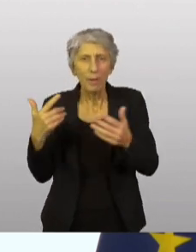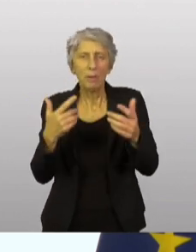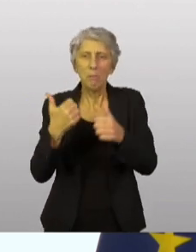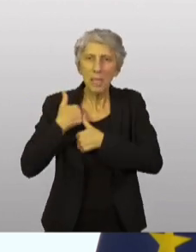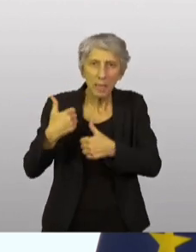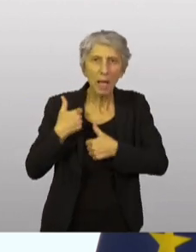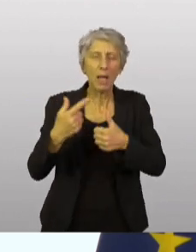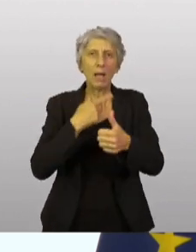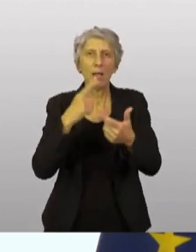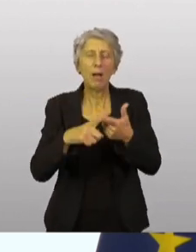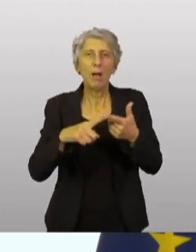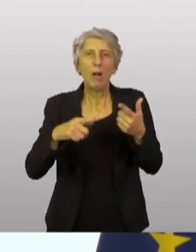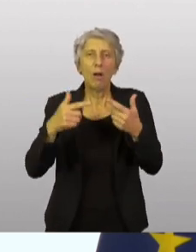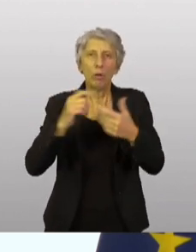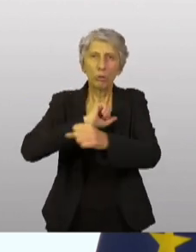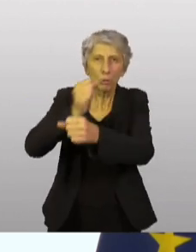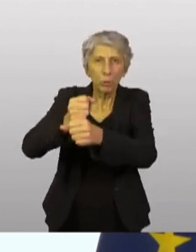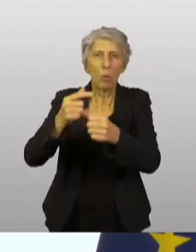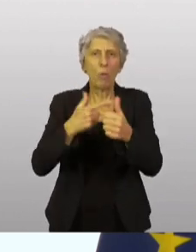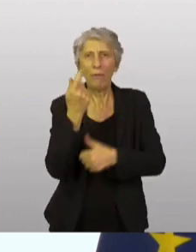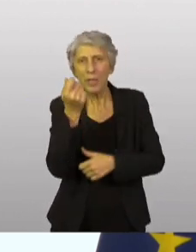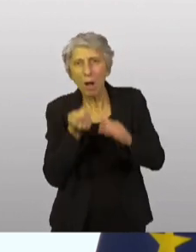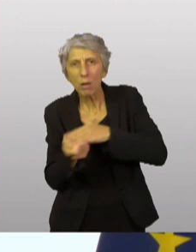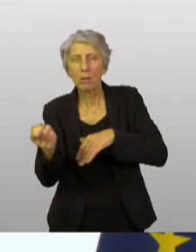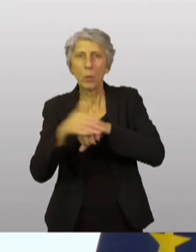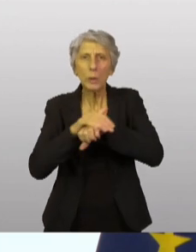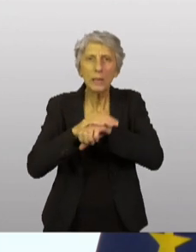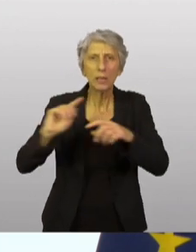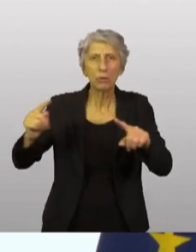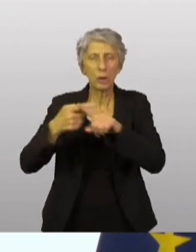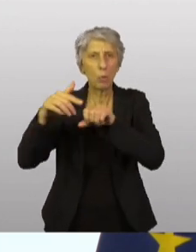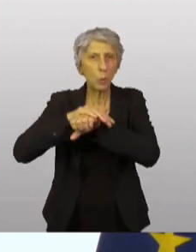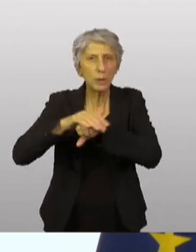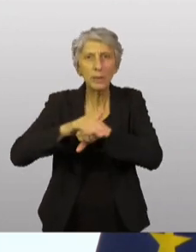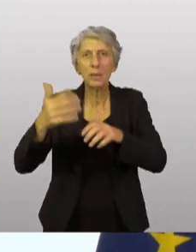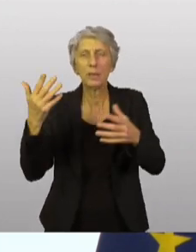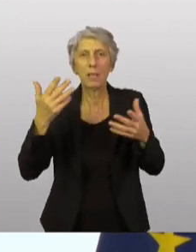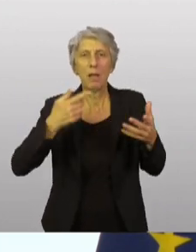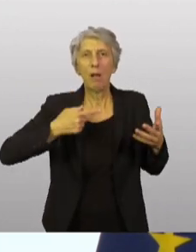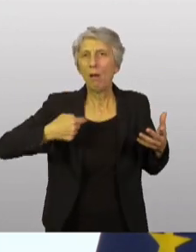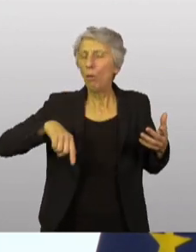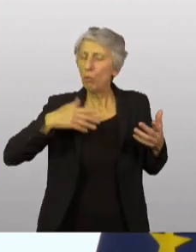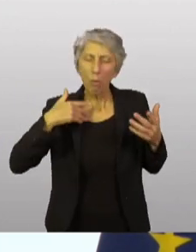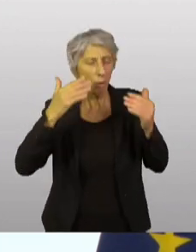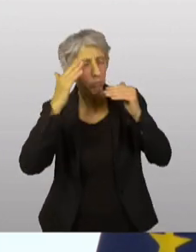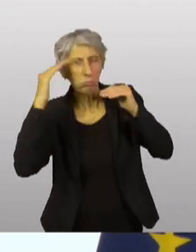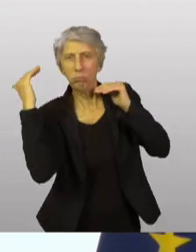militaires, domaines de sanctions, et financiers, et politiques, et géopolitiques. Nous n'avons aucun doute,